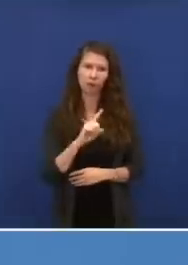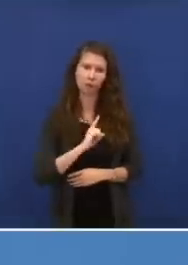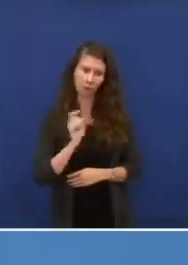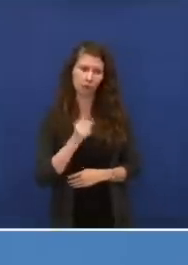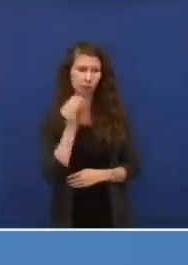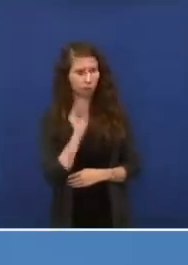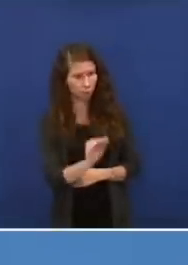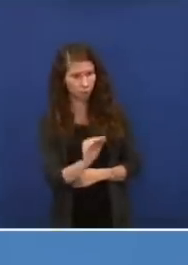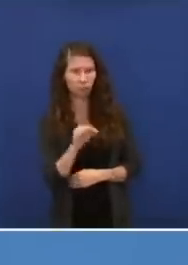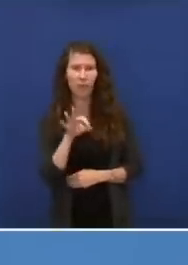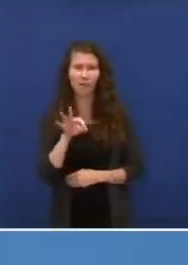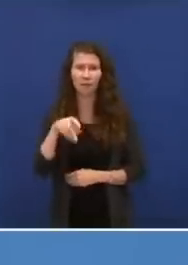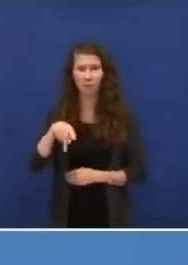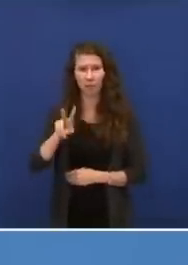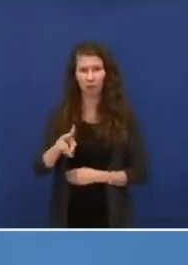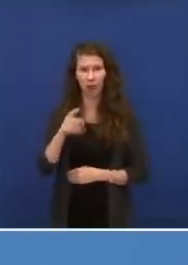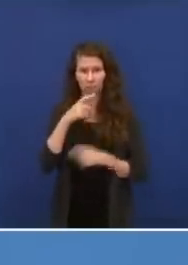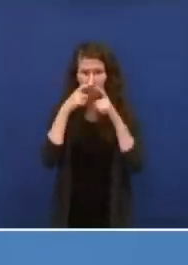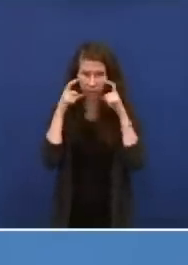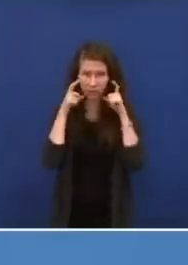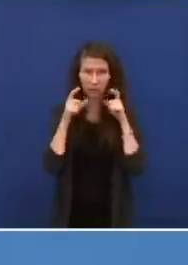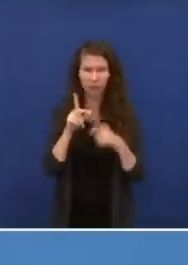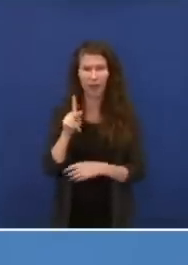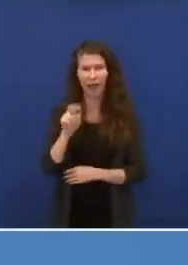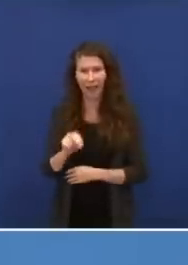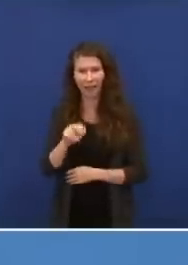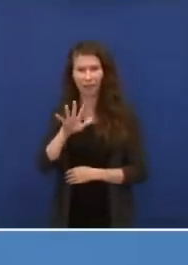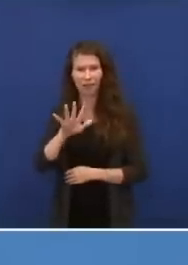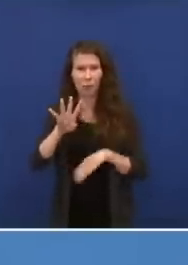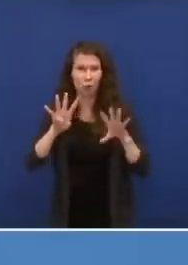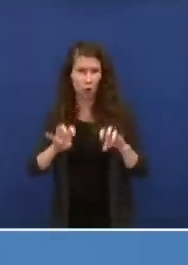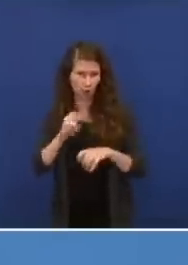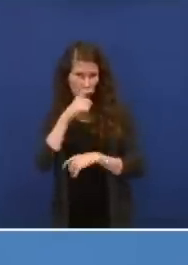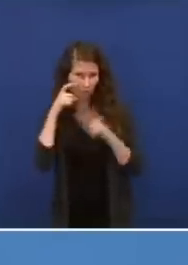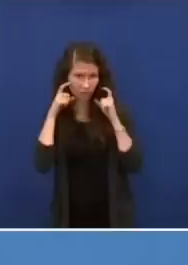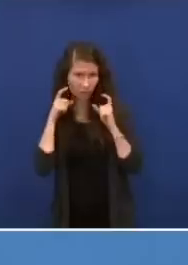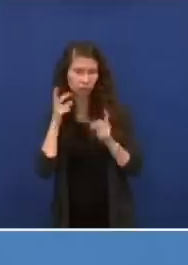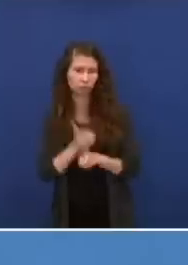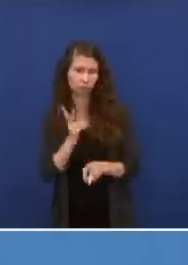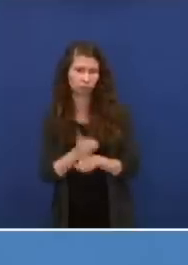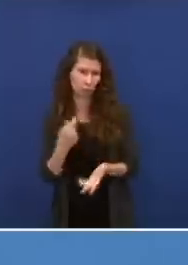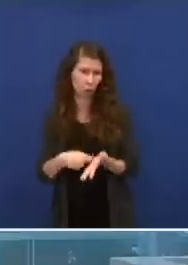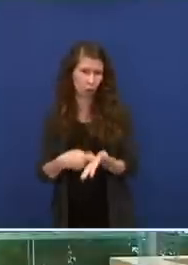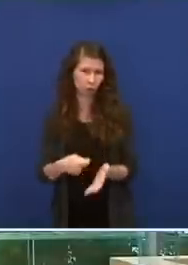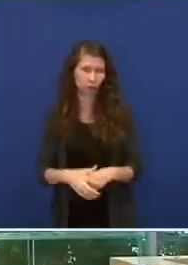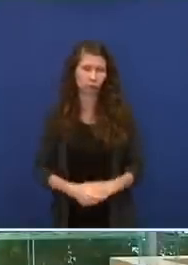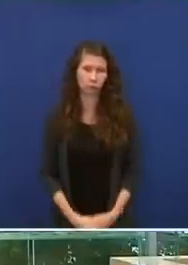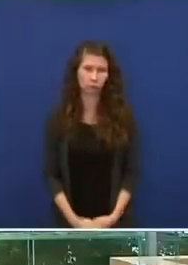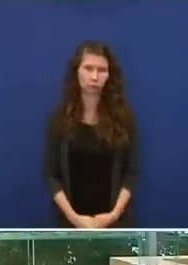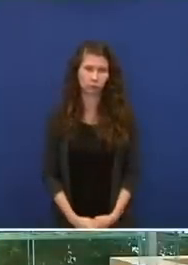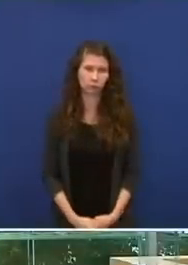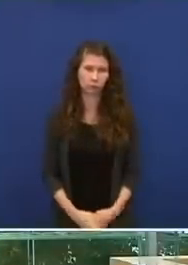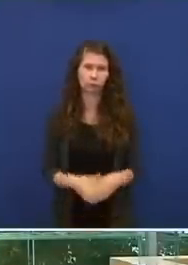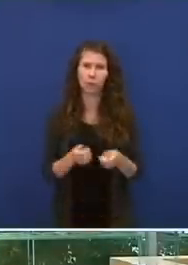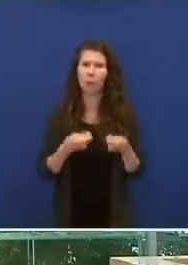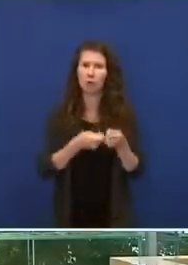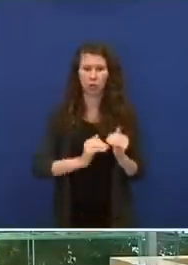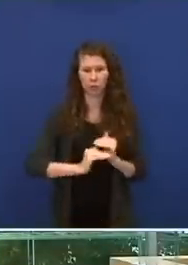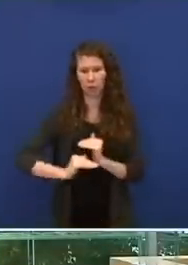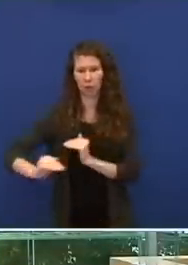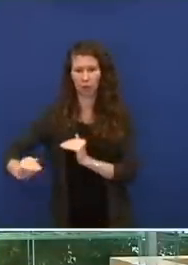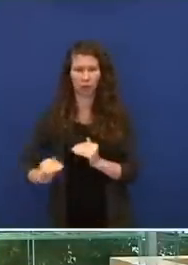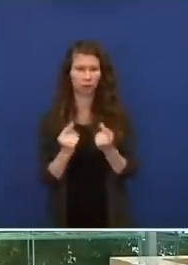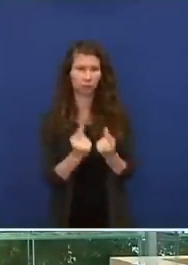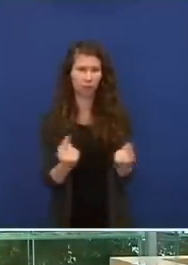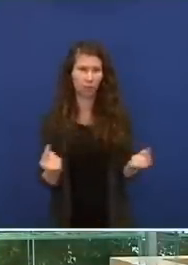FFP2-Masken und KN95-Masken weiterhin gelten und dass die Bundesländer auch